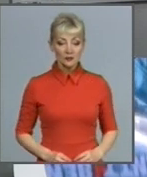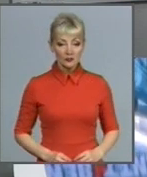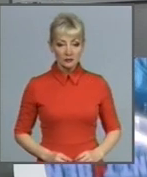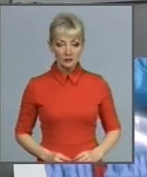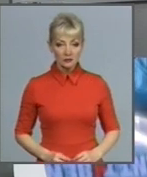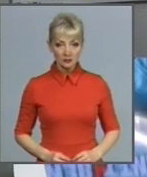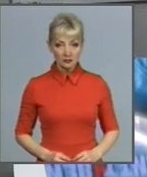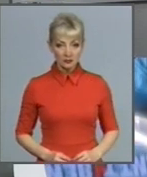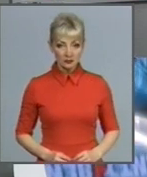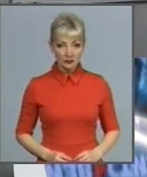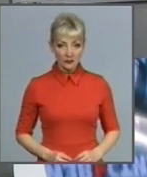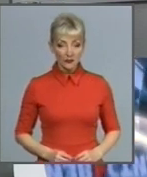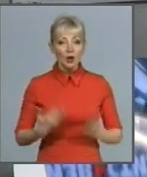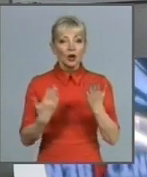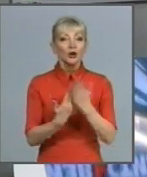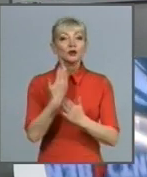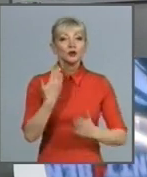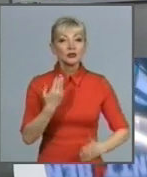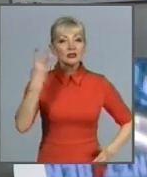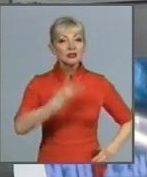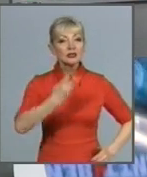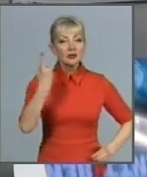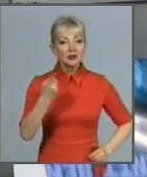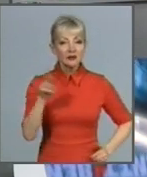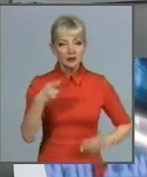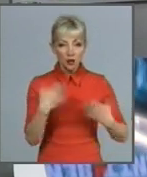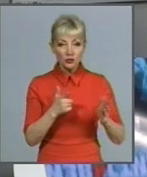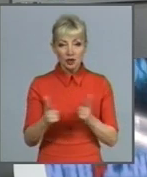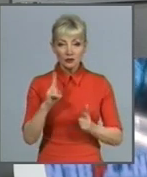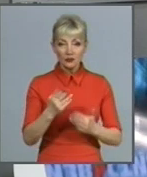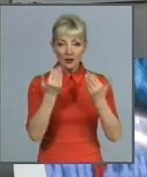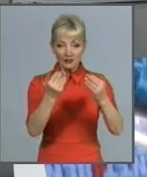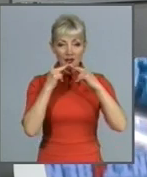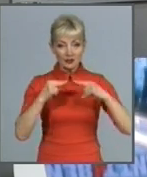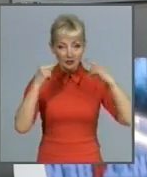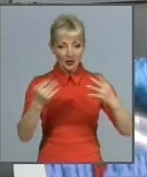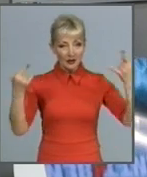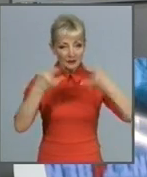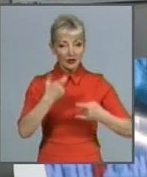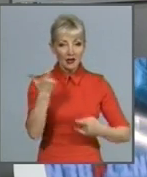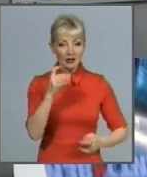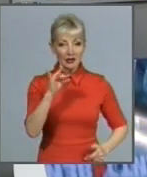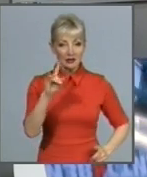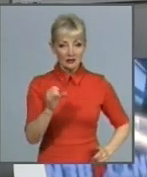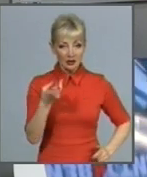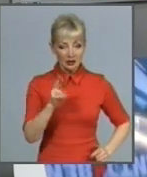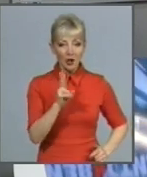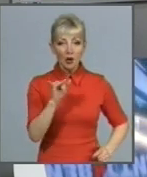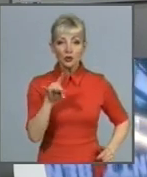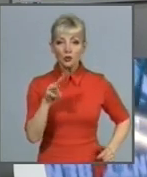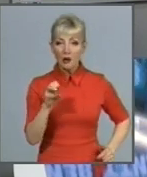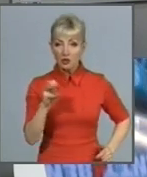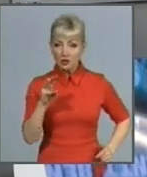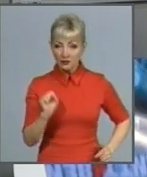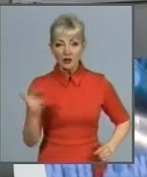Інформаційна картина 31 січня вже готова до вашої уваги. ефірі Харківське звістя у студії Аліна Курмашева. І на початку